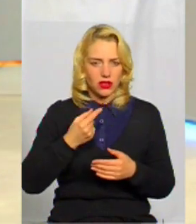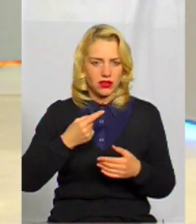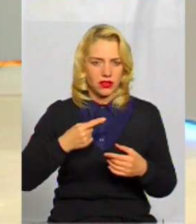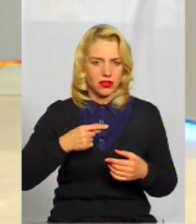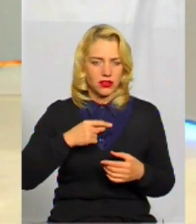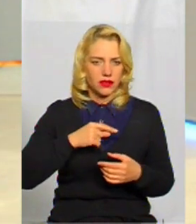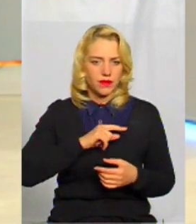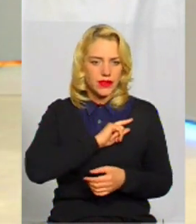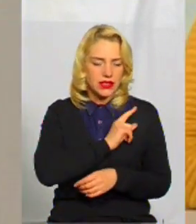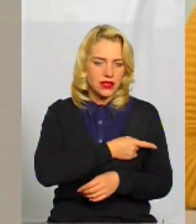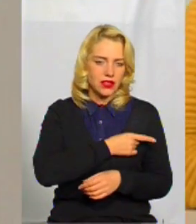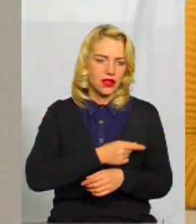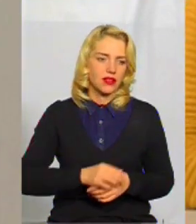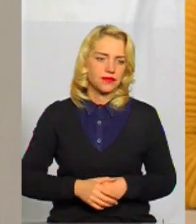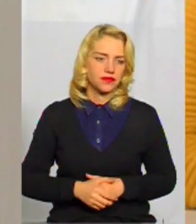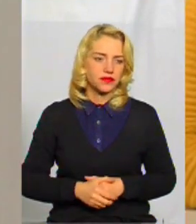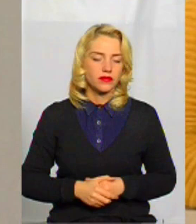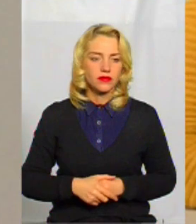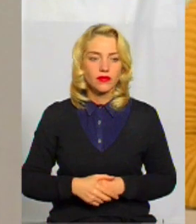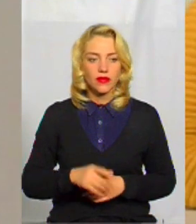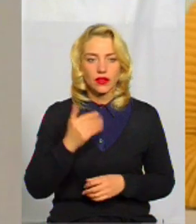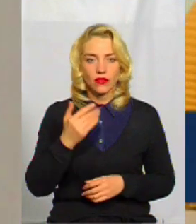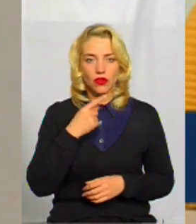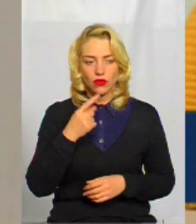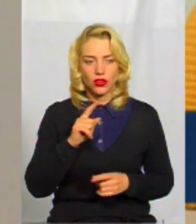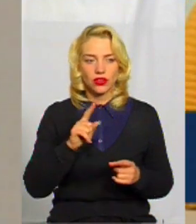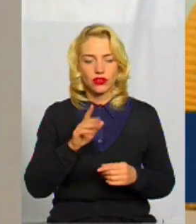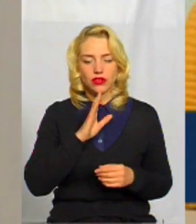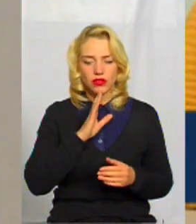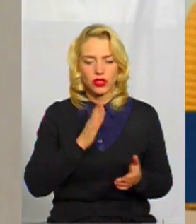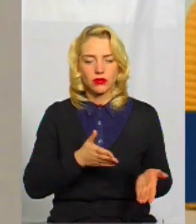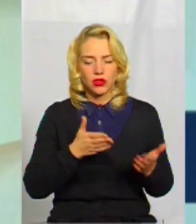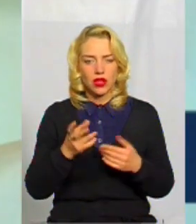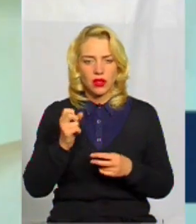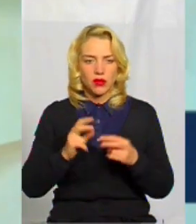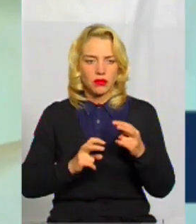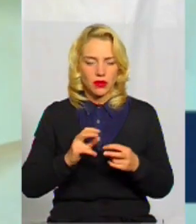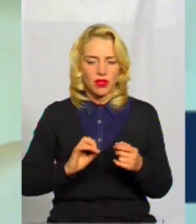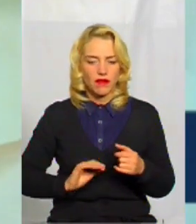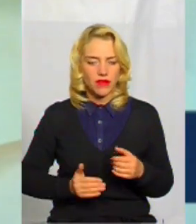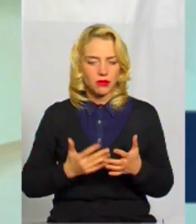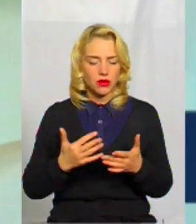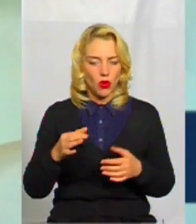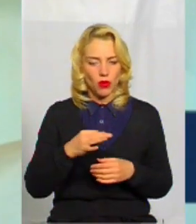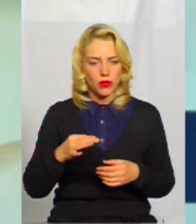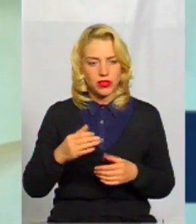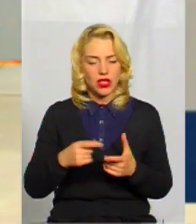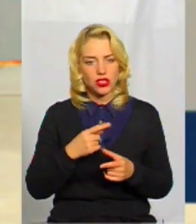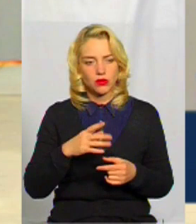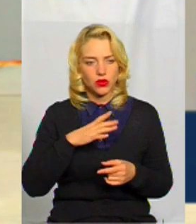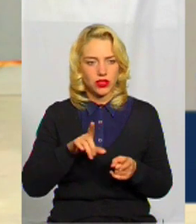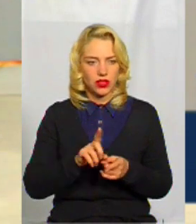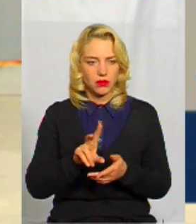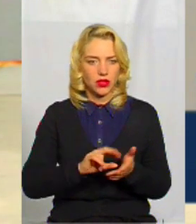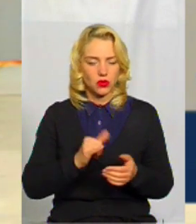можливості у цій сфері. Оцікаво ви кажете про те, що дівчаток водили на підприємства, фірми по різним областях. А чи були такі приклади у нас на